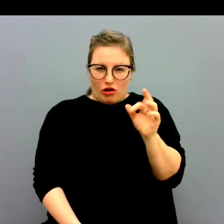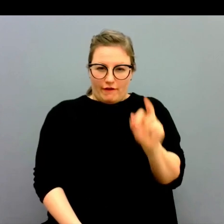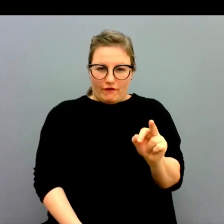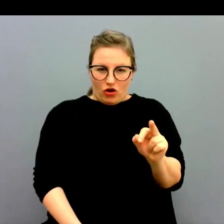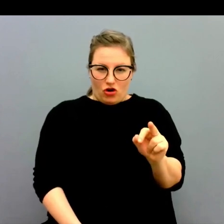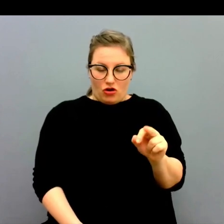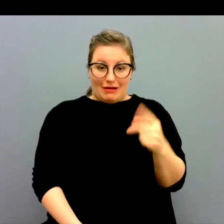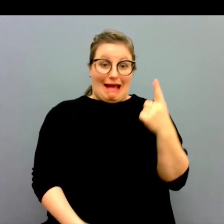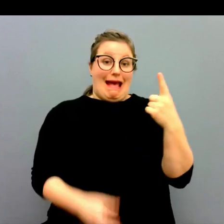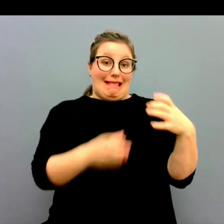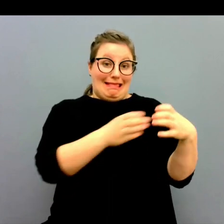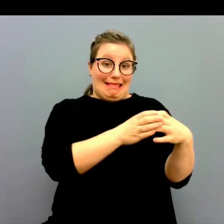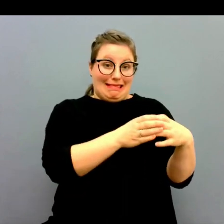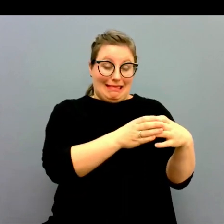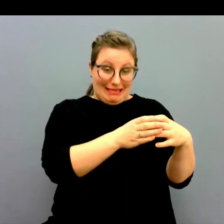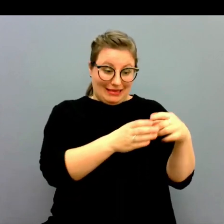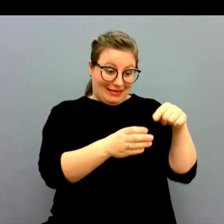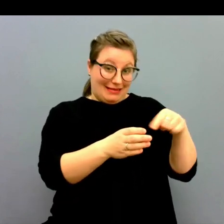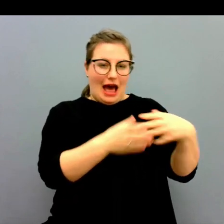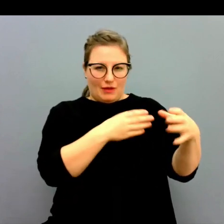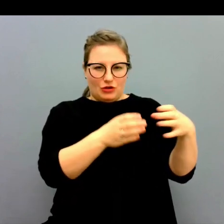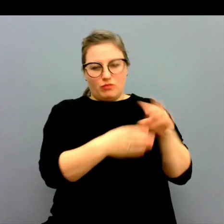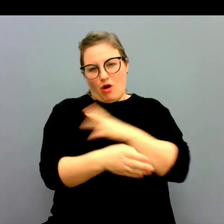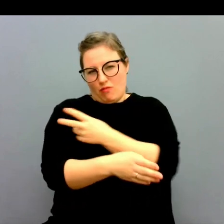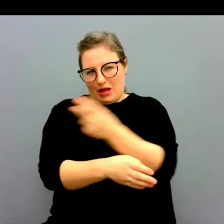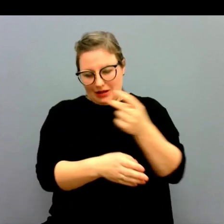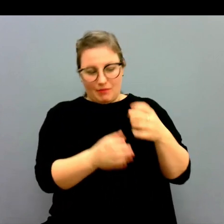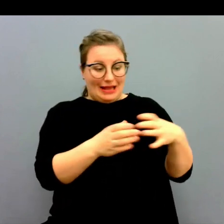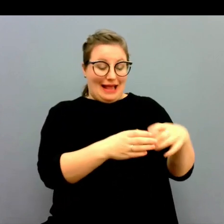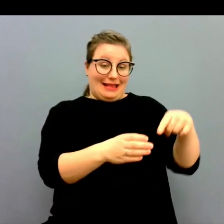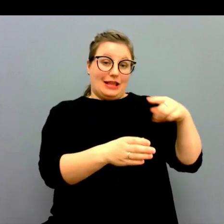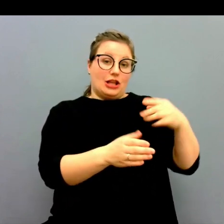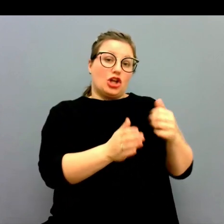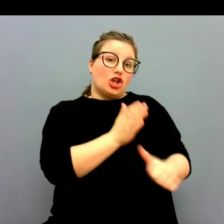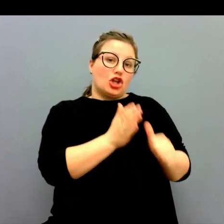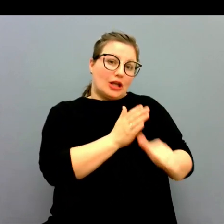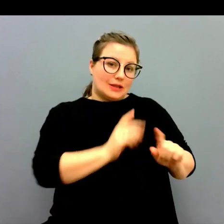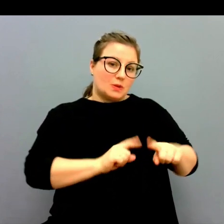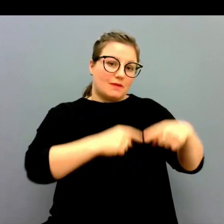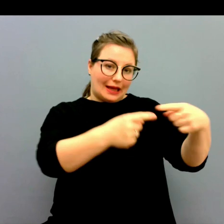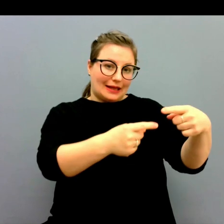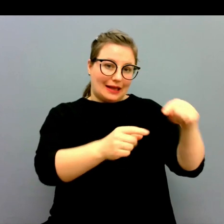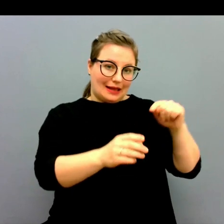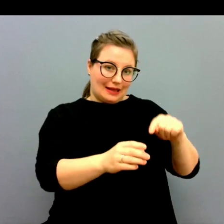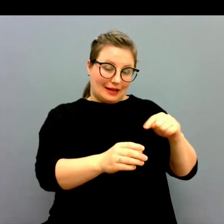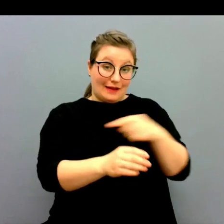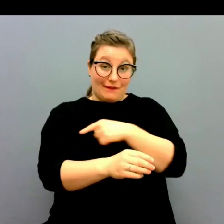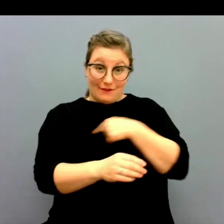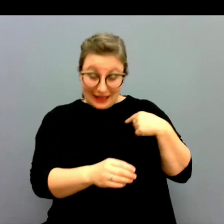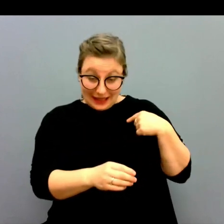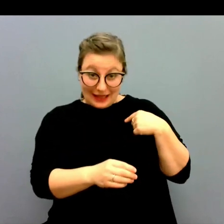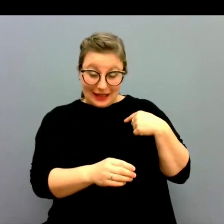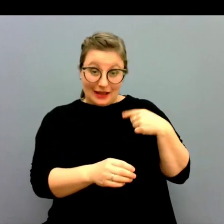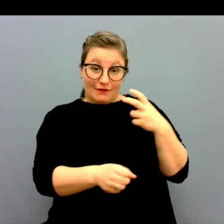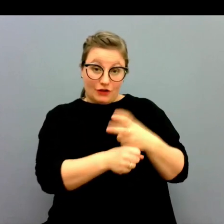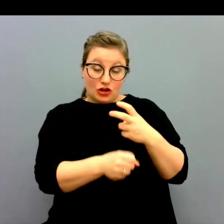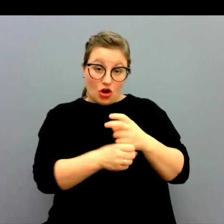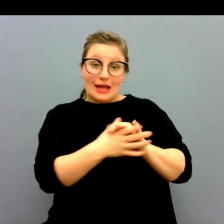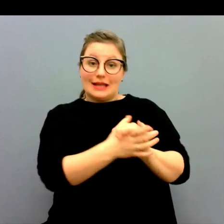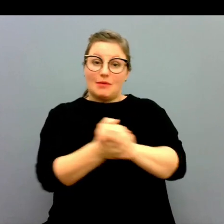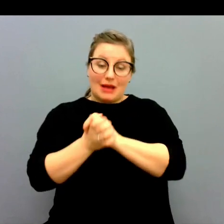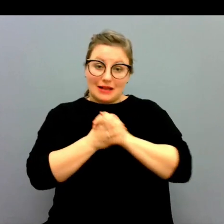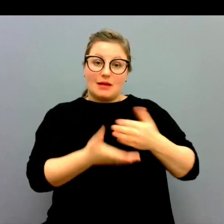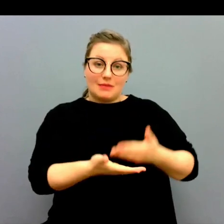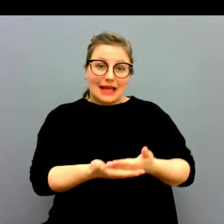talat för en av många arbetsgrupper just kring yrkesutveckling. Där vi försöker nu att tillsammans